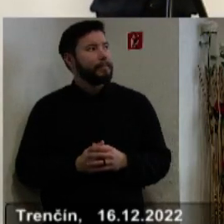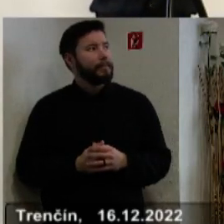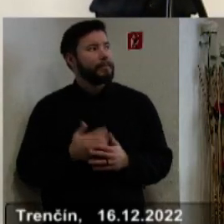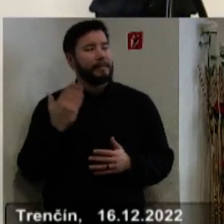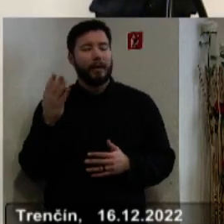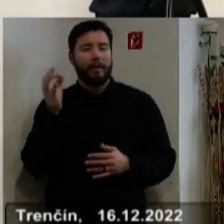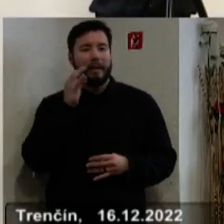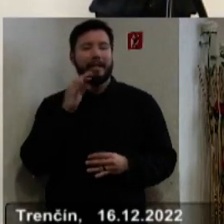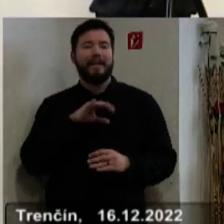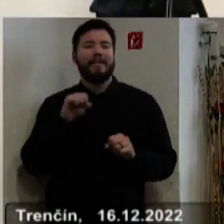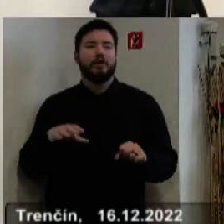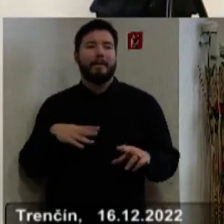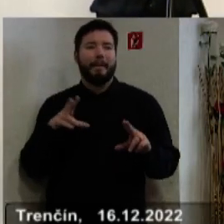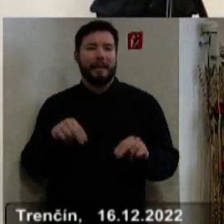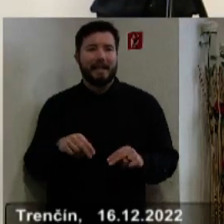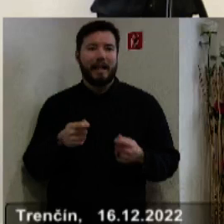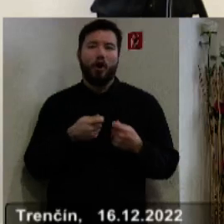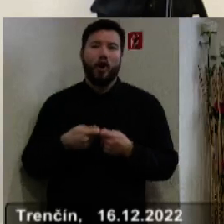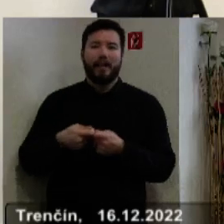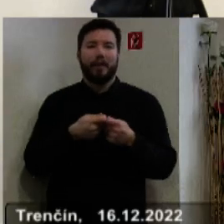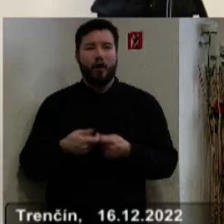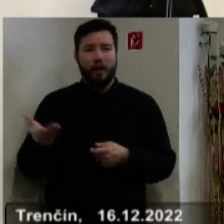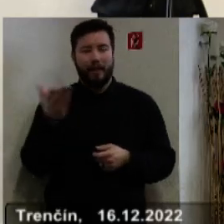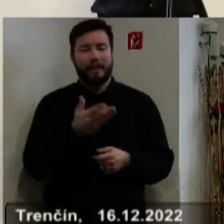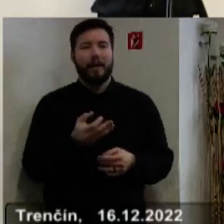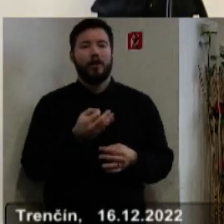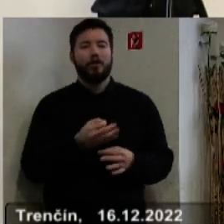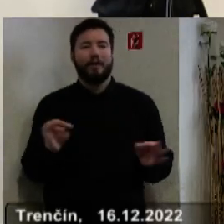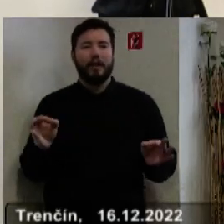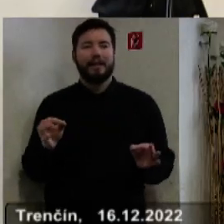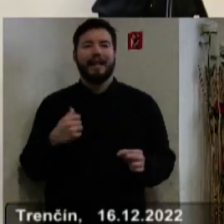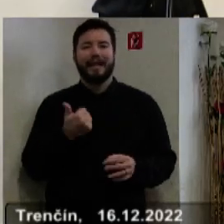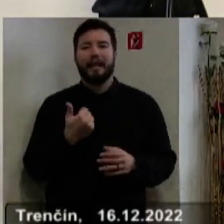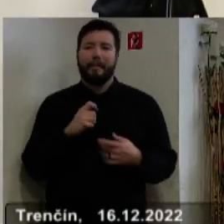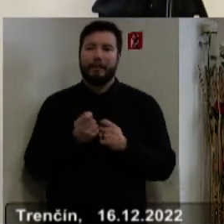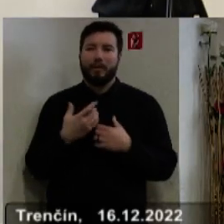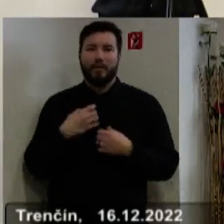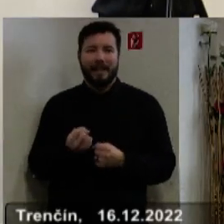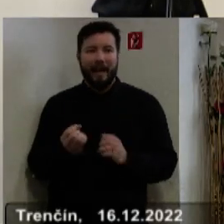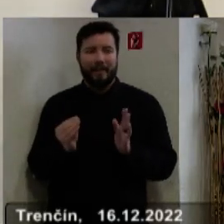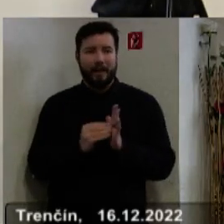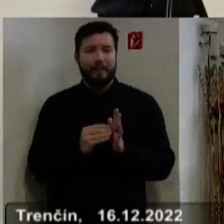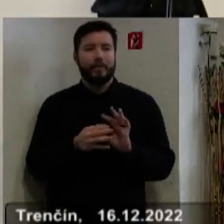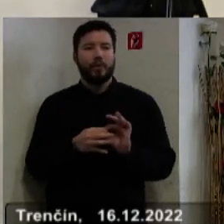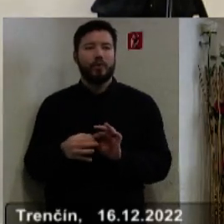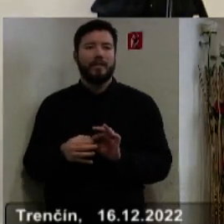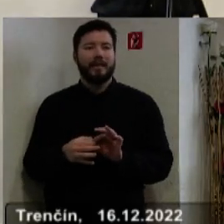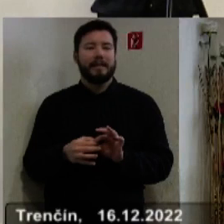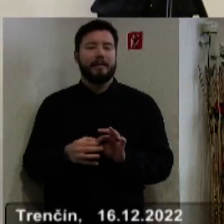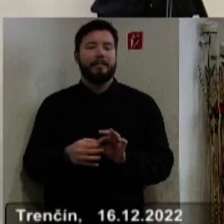Ďakujem pekne, vážený pán predseda, kolegyne, kolegovia. Dovolte, aby som dal jeden pozmeňovací návrh, ktorý sa týka